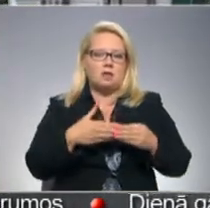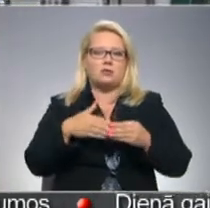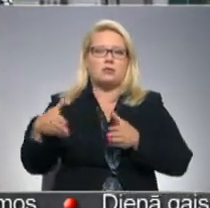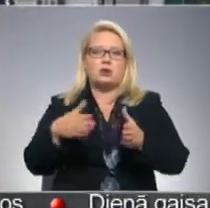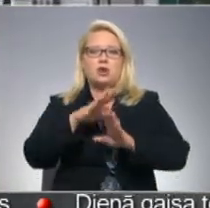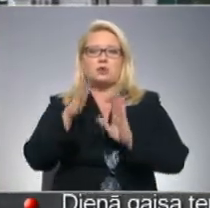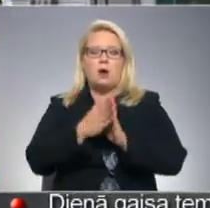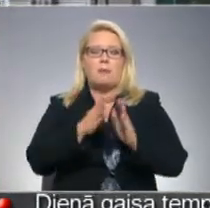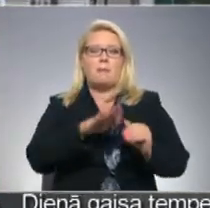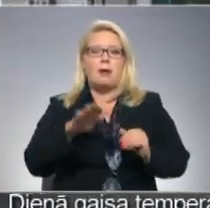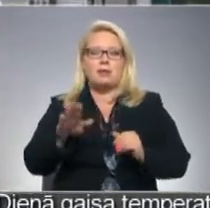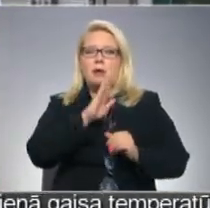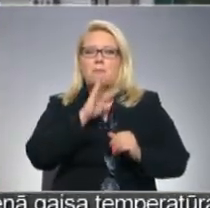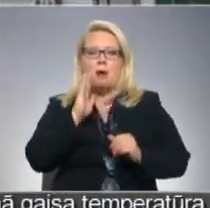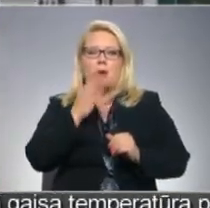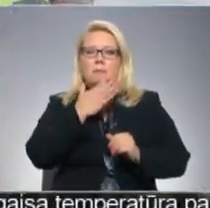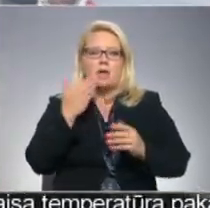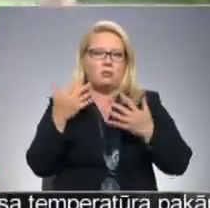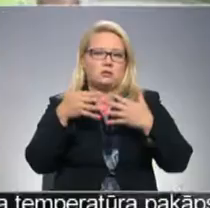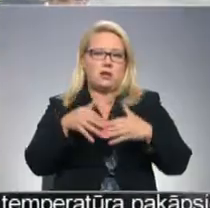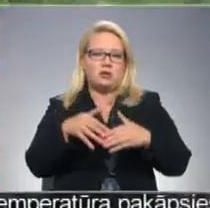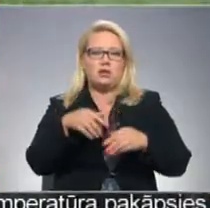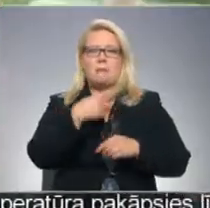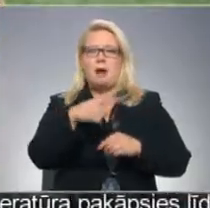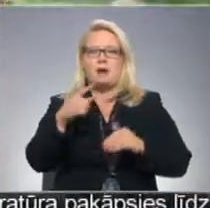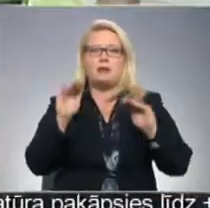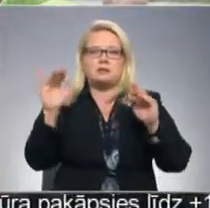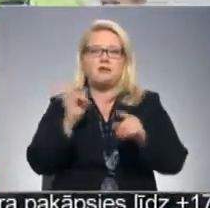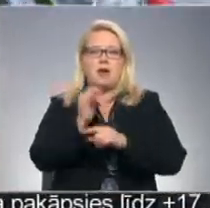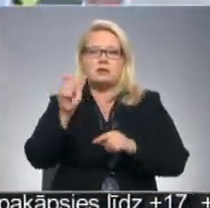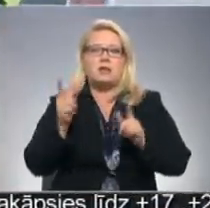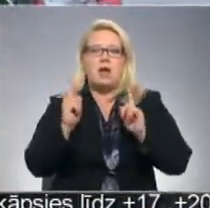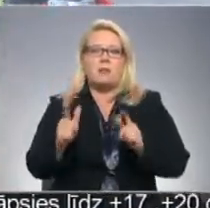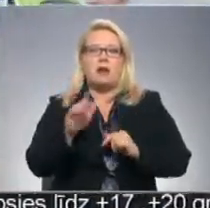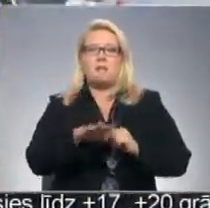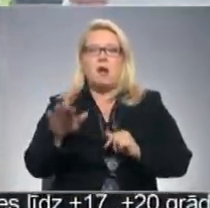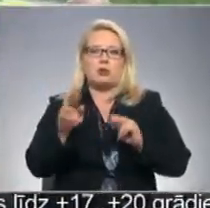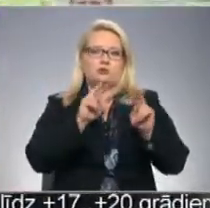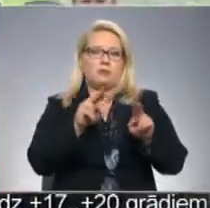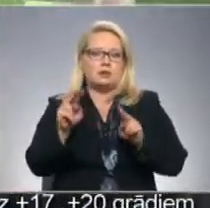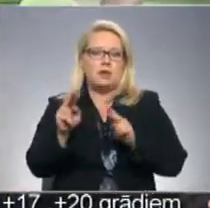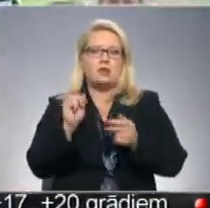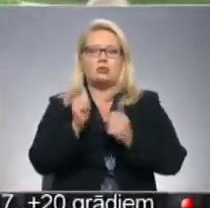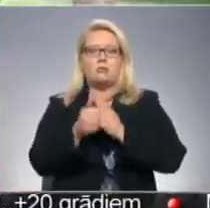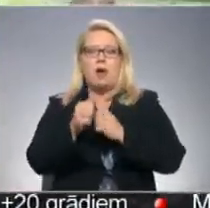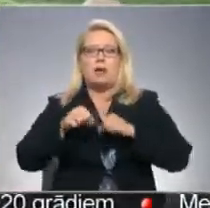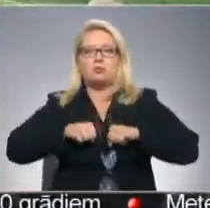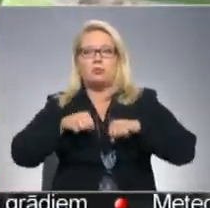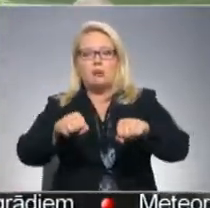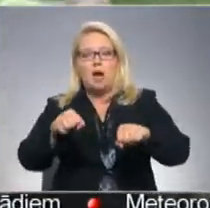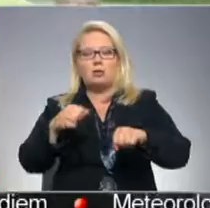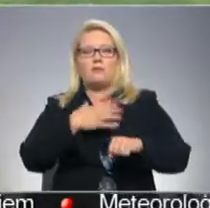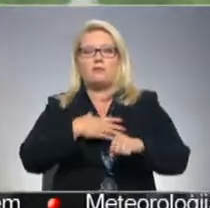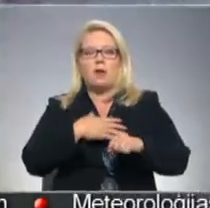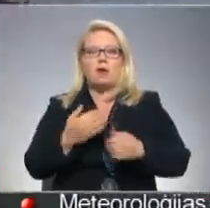mazajiem uz aglonu mammām nebūtu nav sarežģīts. Pārējais svēceļnieki labprāt bērnus pieskata. Uz maiņāms tom ir ātas un, ja vajag,